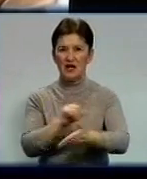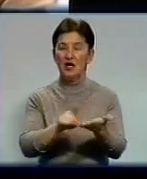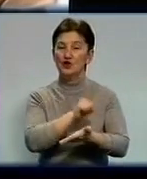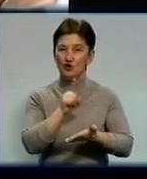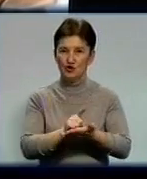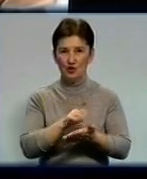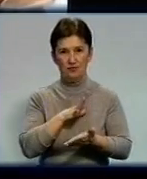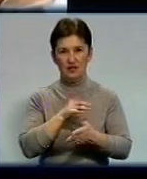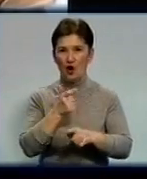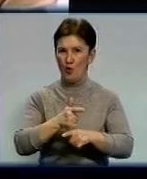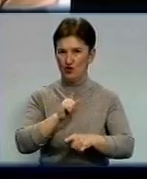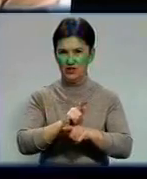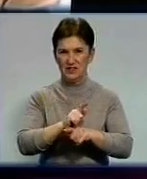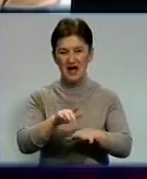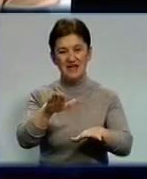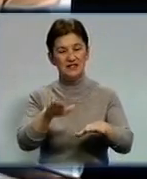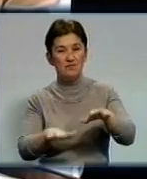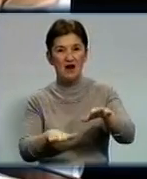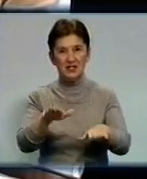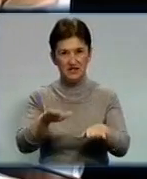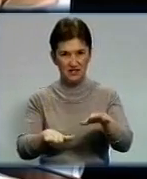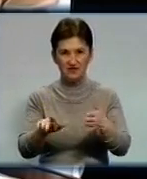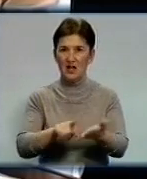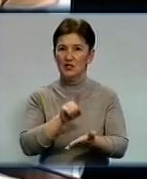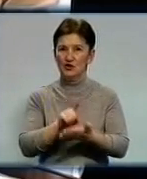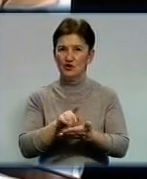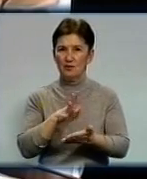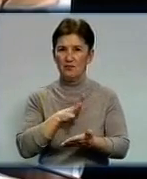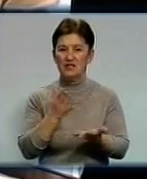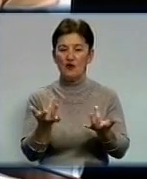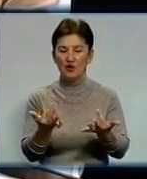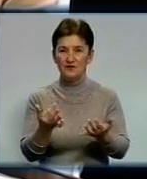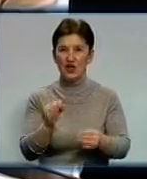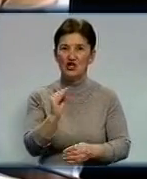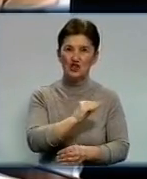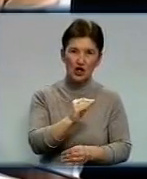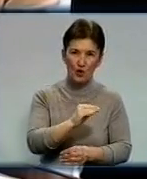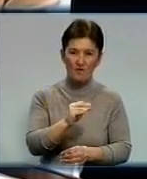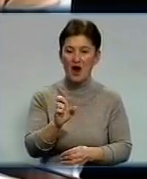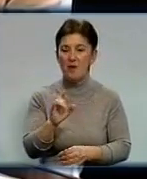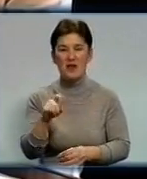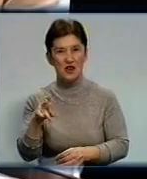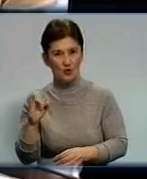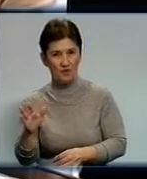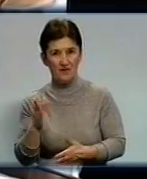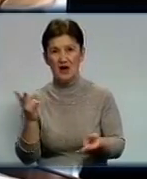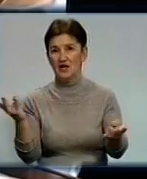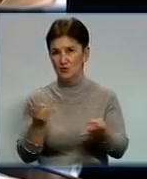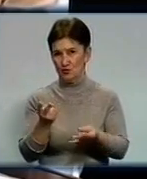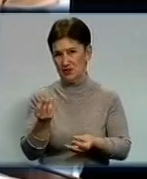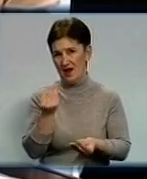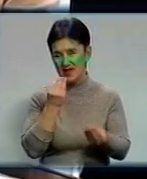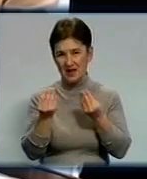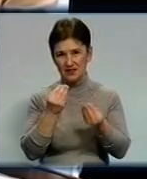дуже збалансуваним і зберігати достатньо кількість жирових білків. Є треба обов'язково хліб з маслом,